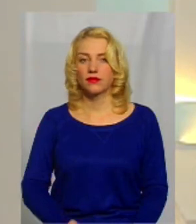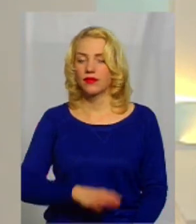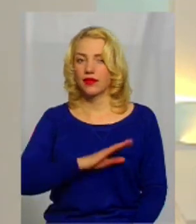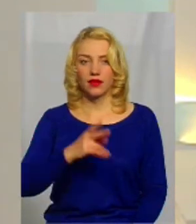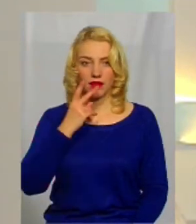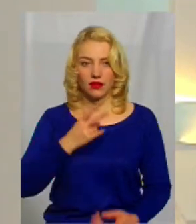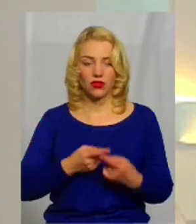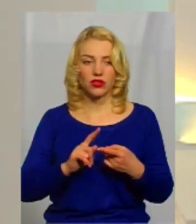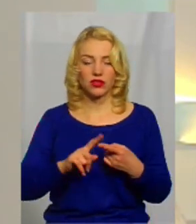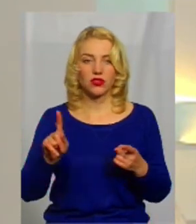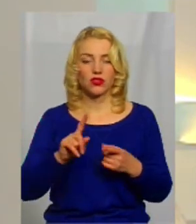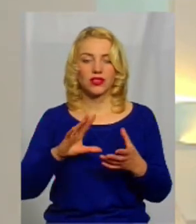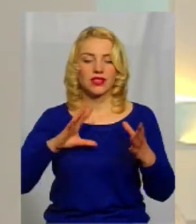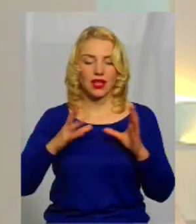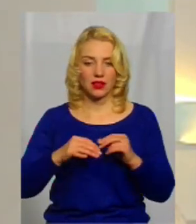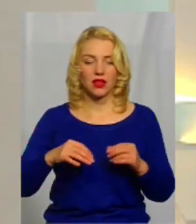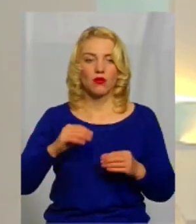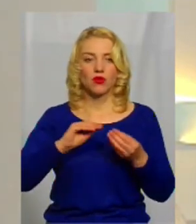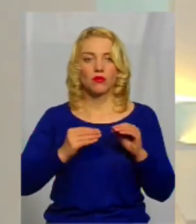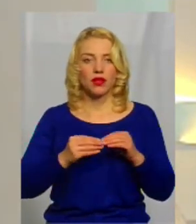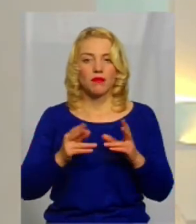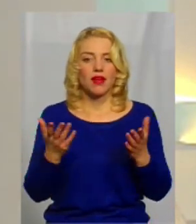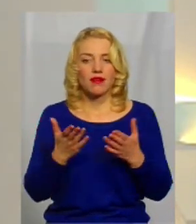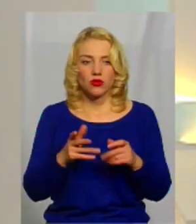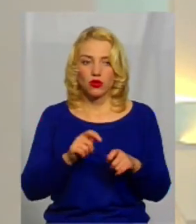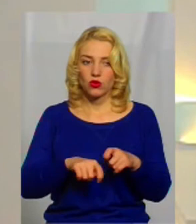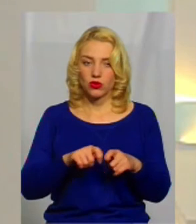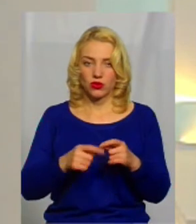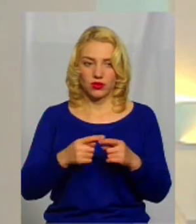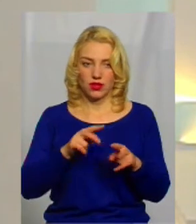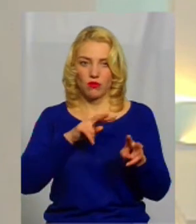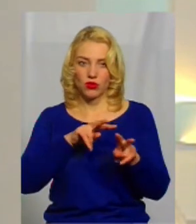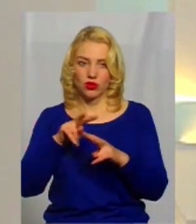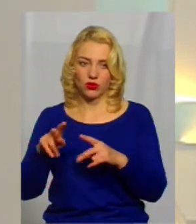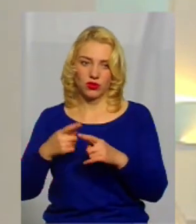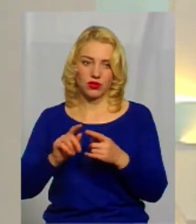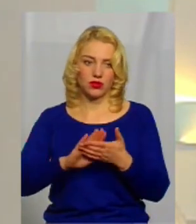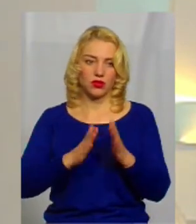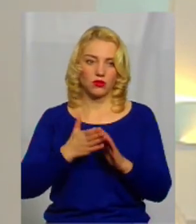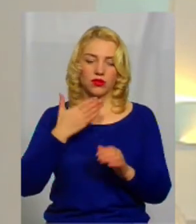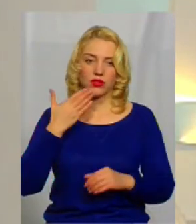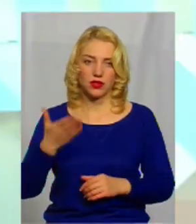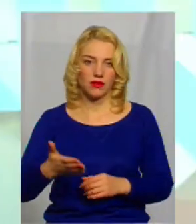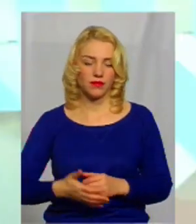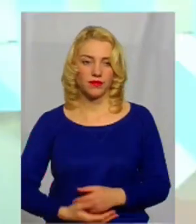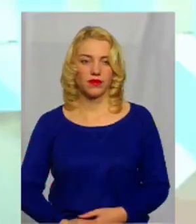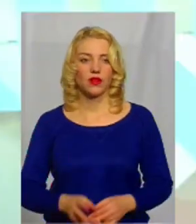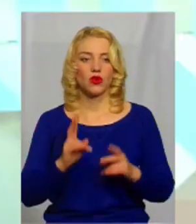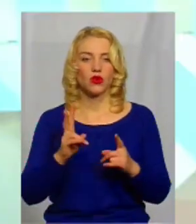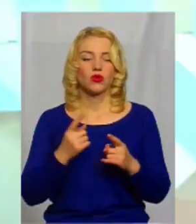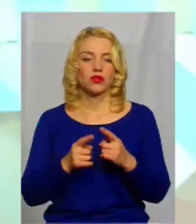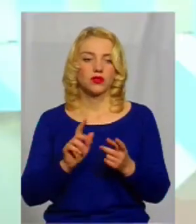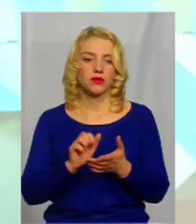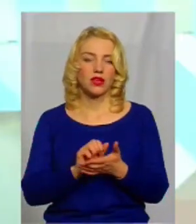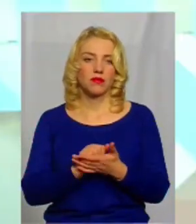не дивлячись на те, що це загальна проблема, якось контролюється це, моніториться ситуація. Хто цим